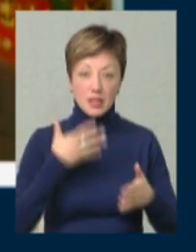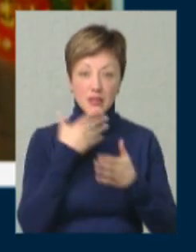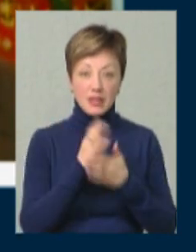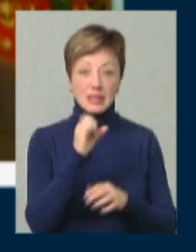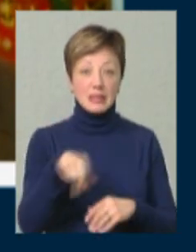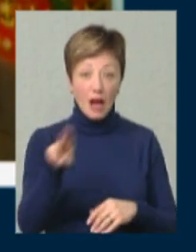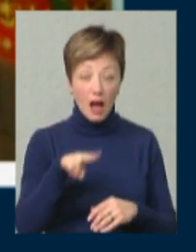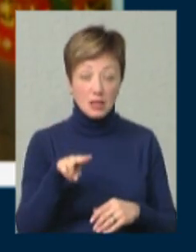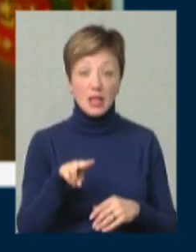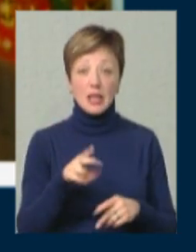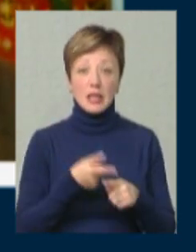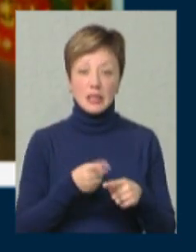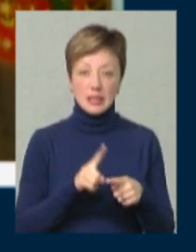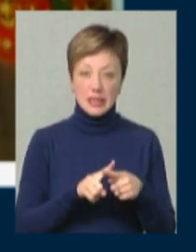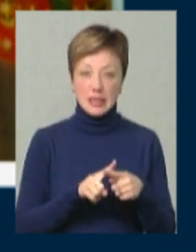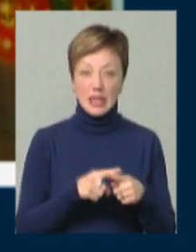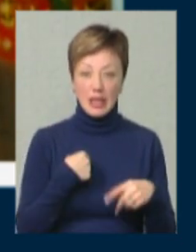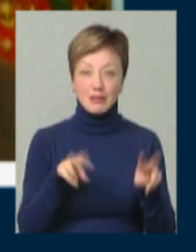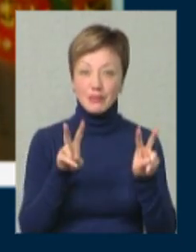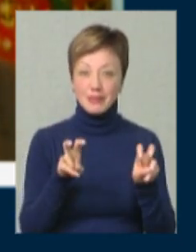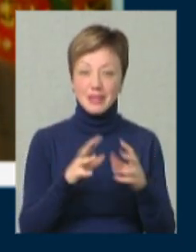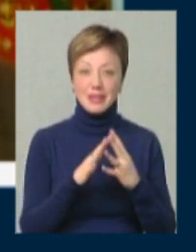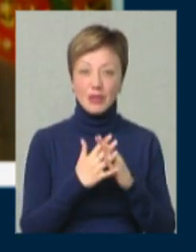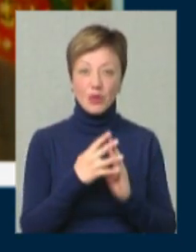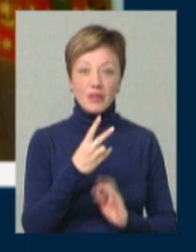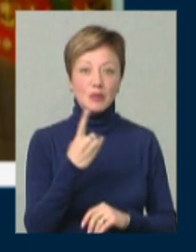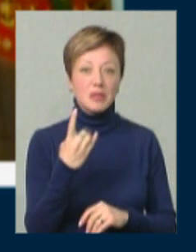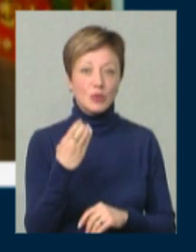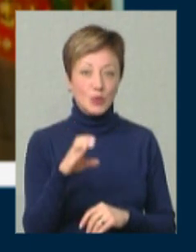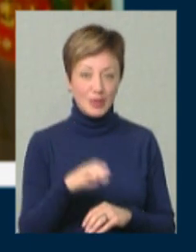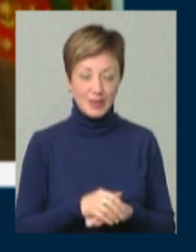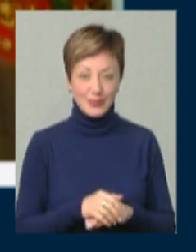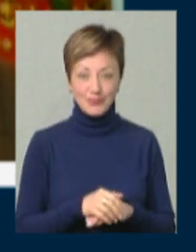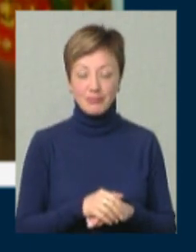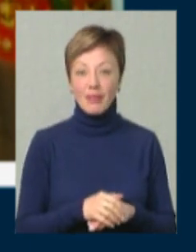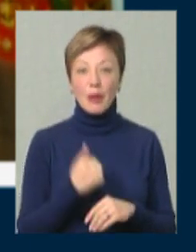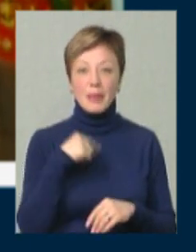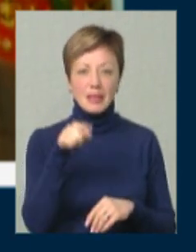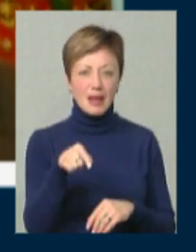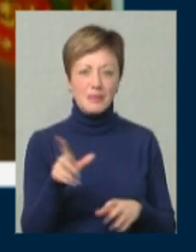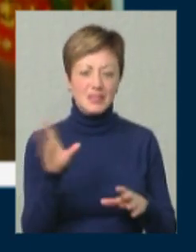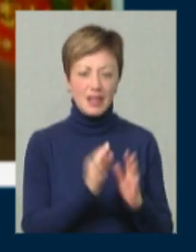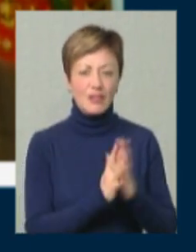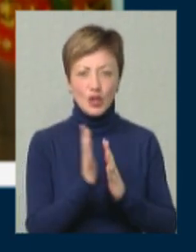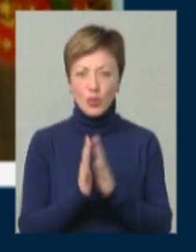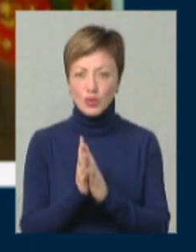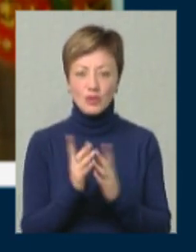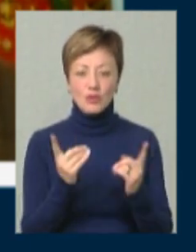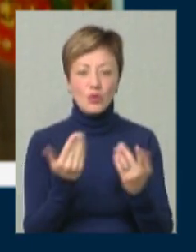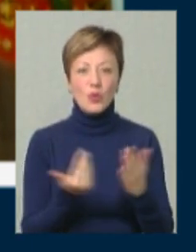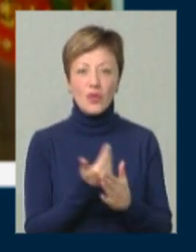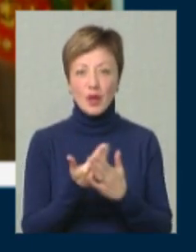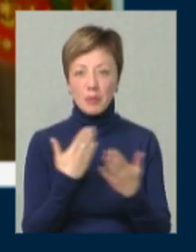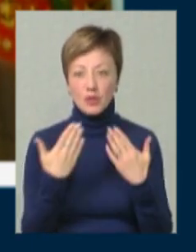свій сад. І це, я називав це село 21-го століття, тому що ми там все вирощували, виходячи із